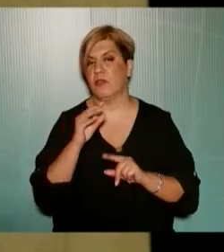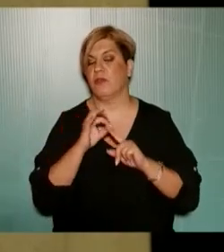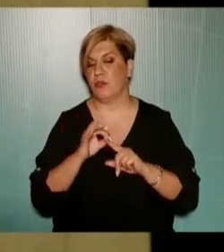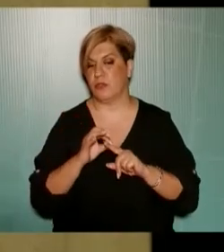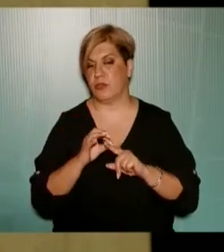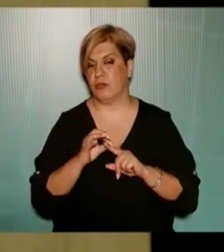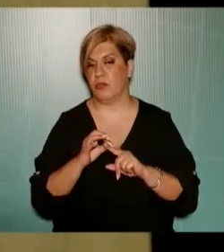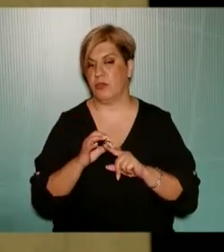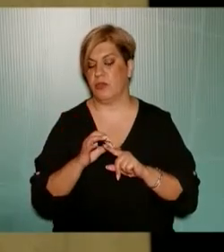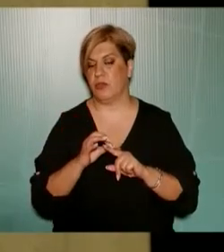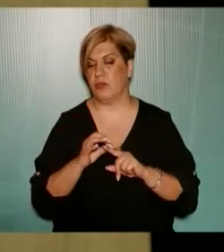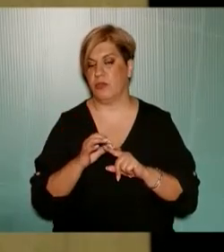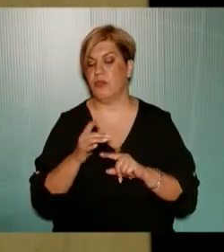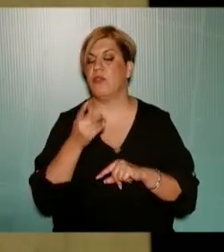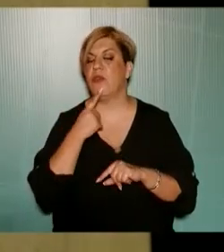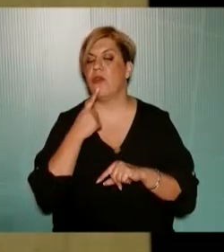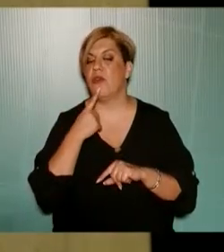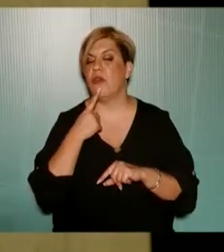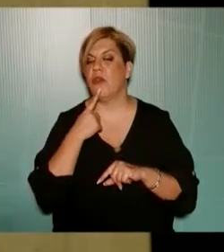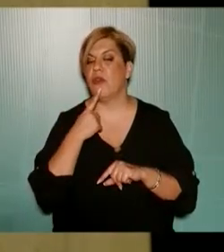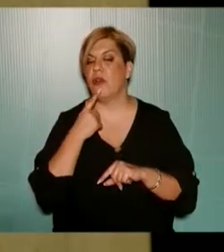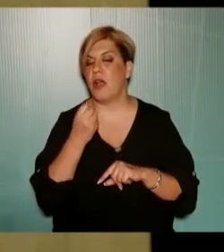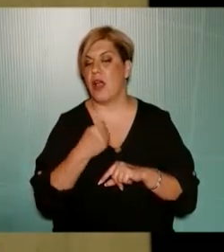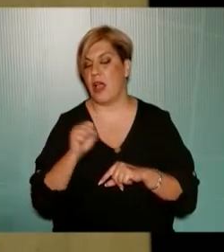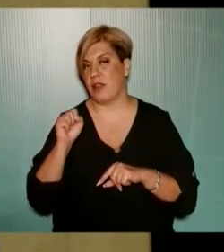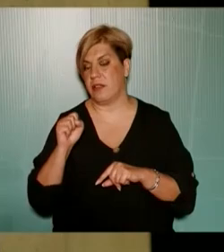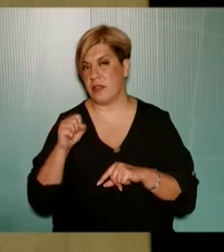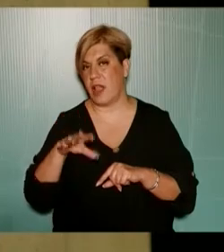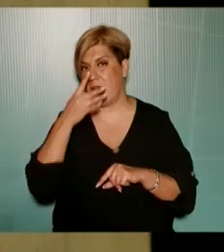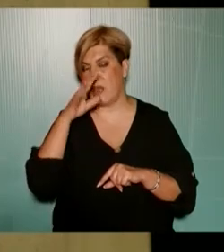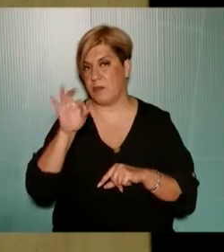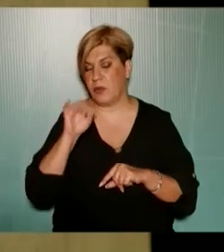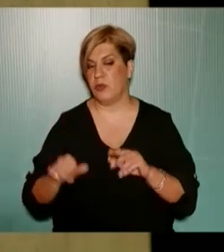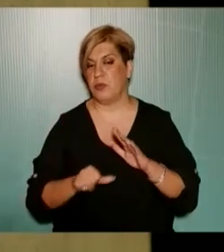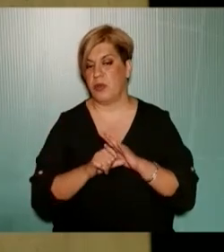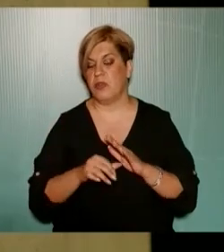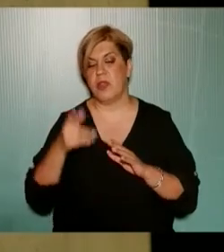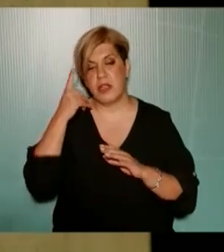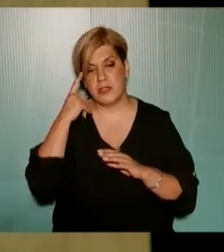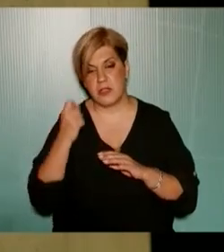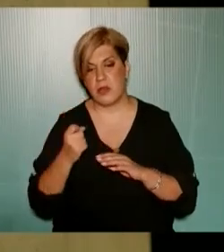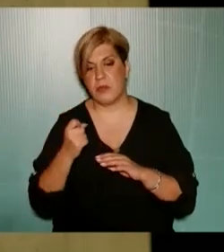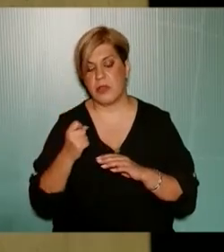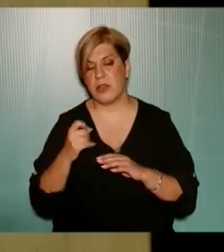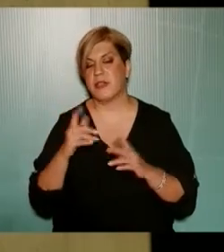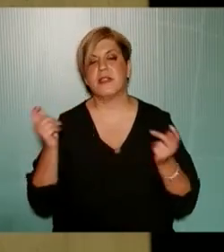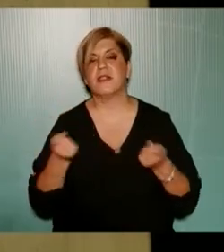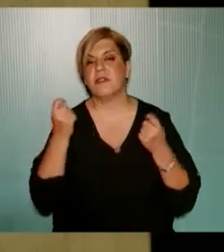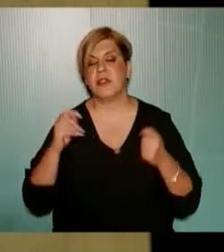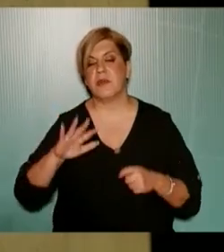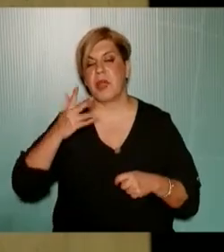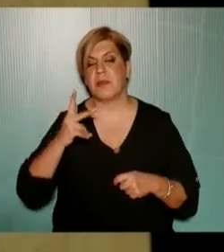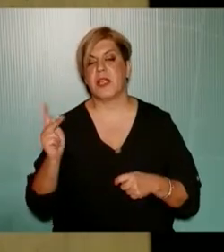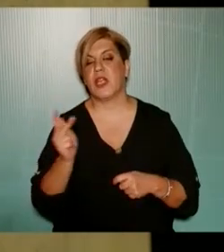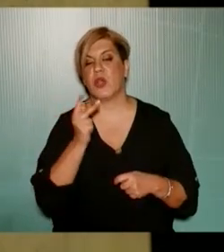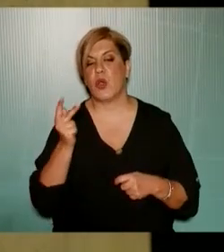παράταξη λόγω προφανώς αντίθεσης με τις επιλογές του Προέδρου θα θέλαμε να ξέρουμε τι συμβαίνει στην Πέμπτη